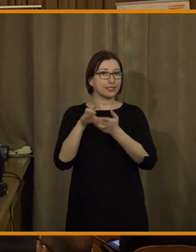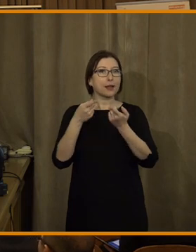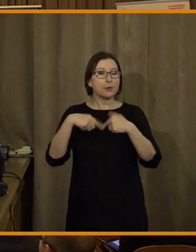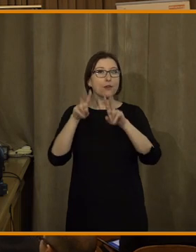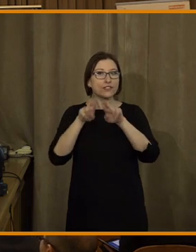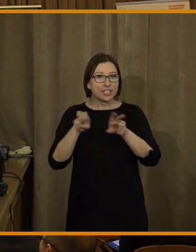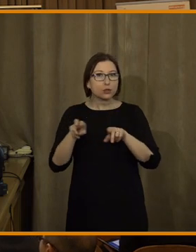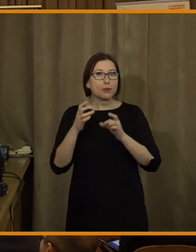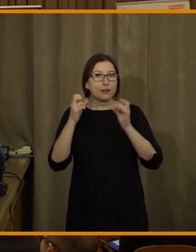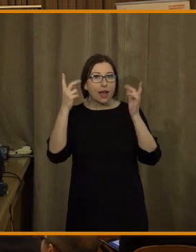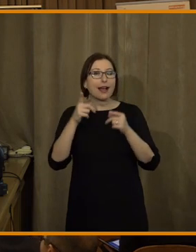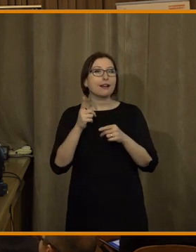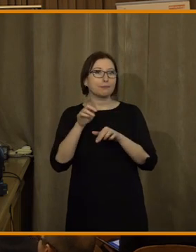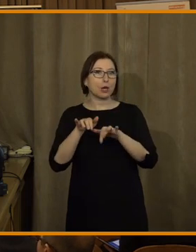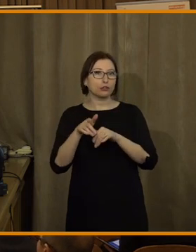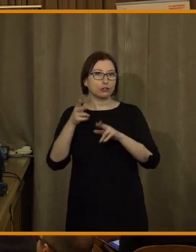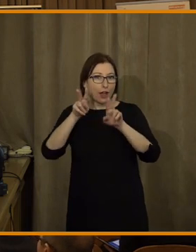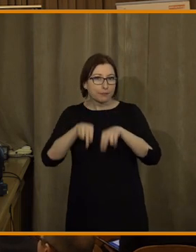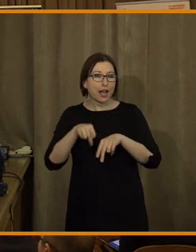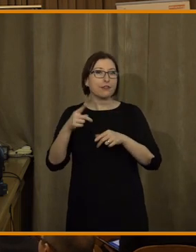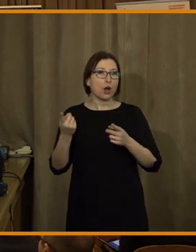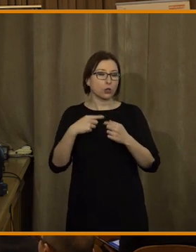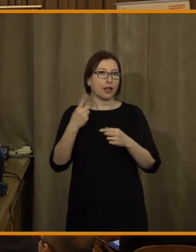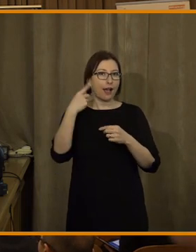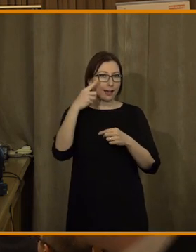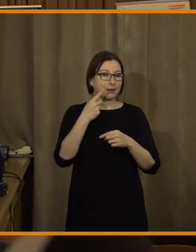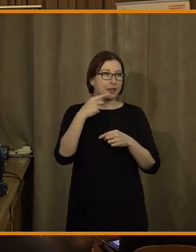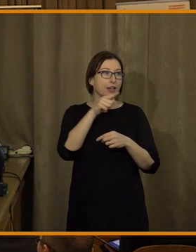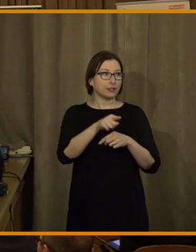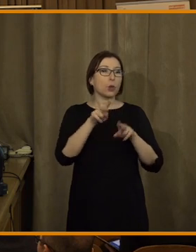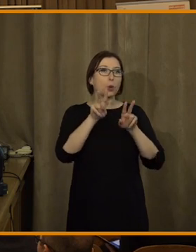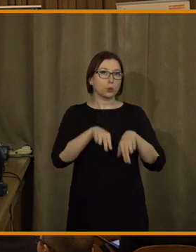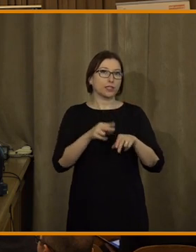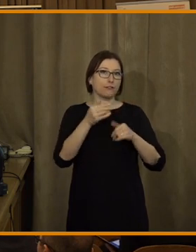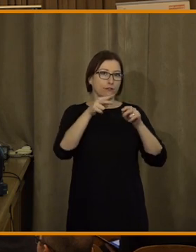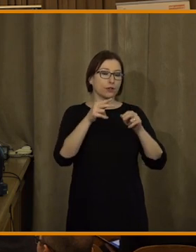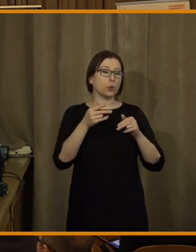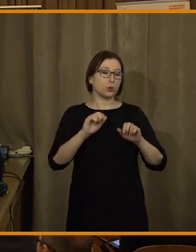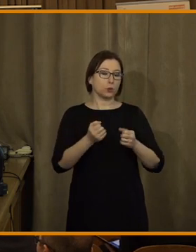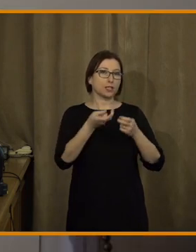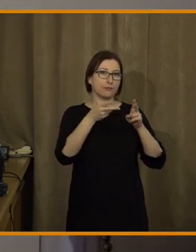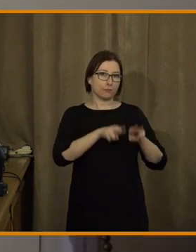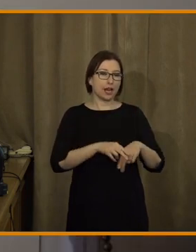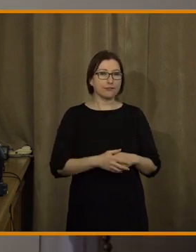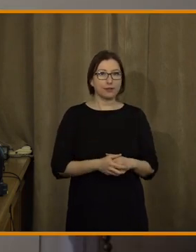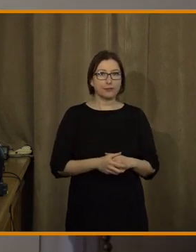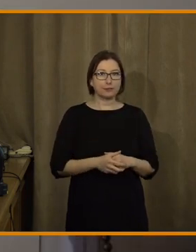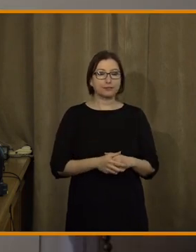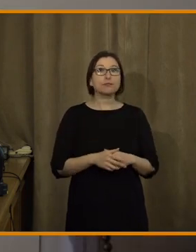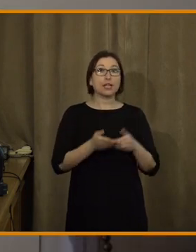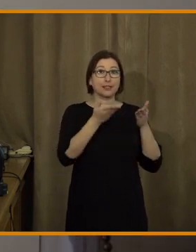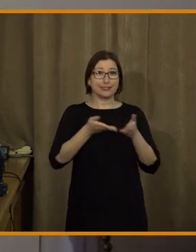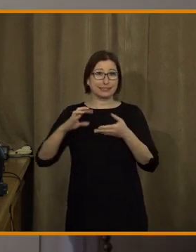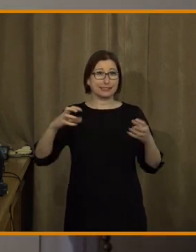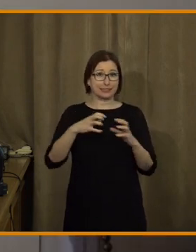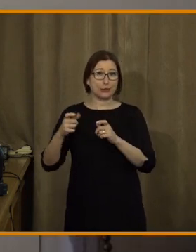výzkum inovací a kyberpráv na Ústavu státu a práva Akademie věd České republiky. Toho představení je jenom velmi